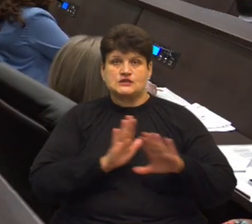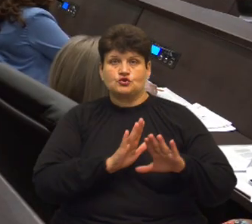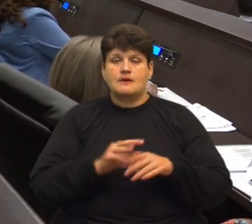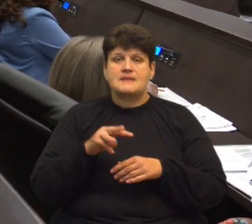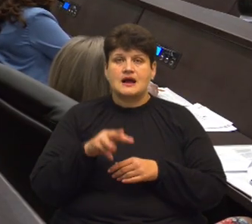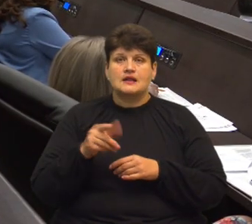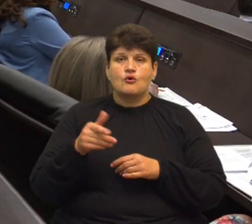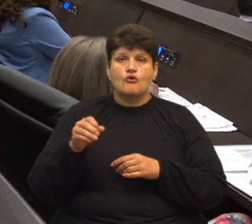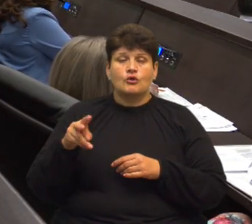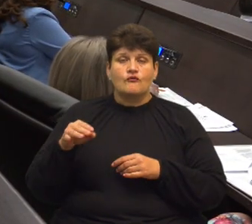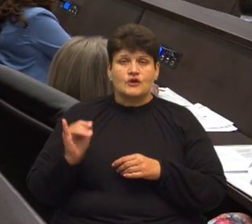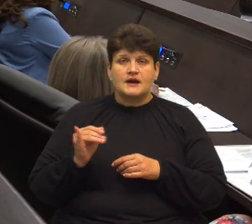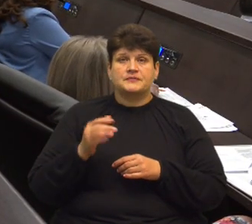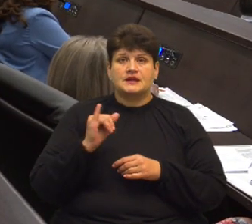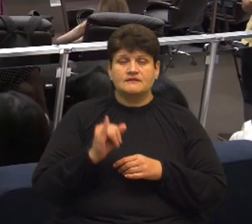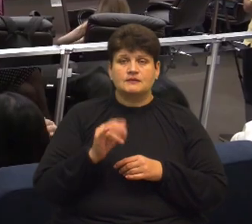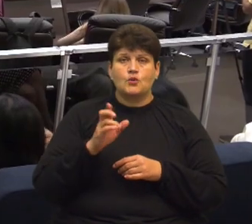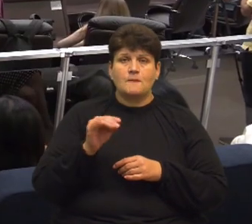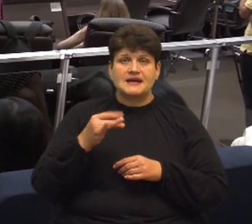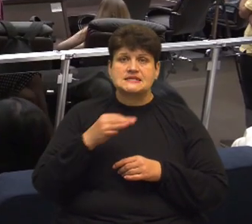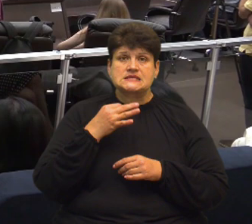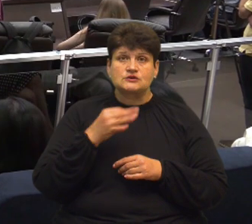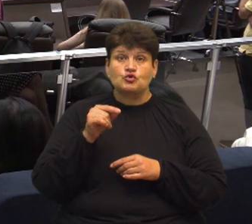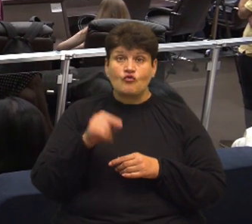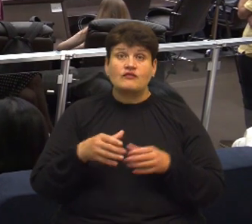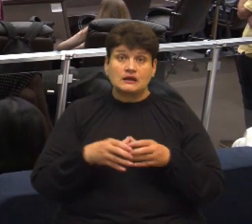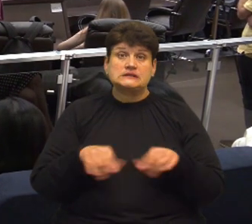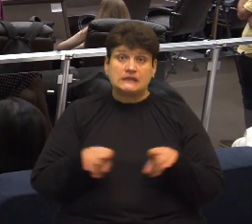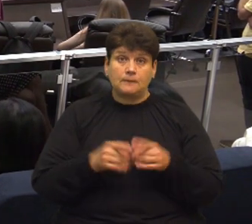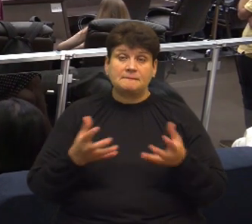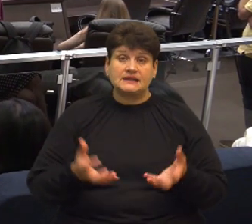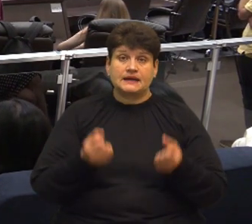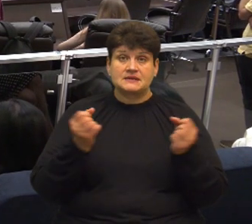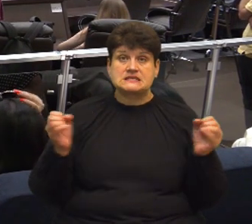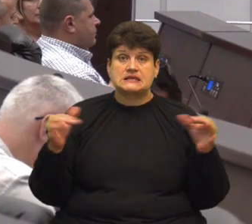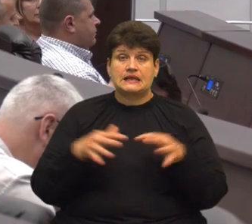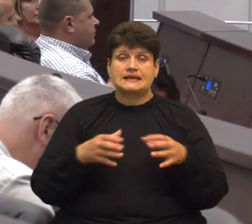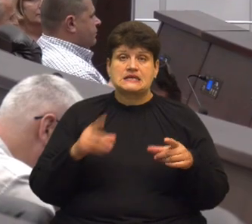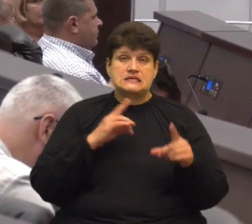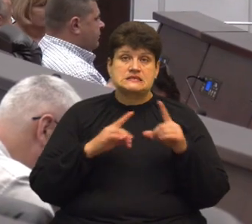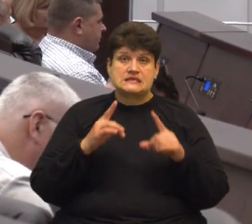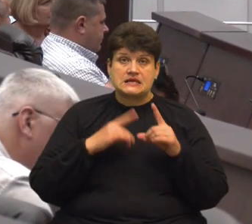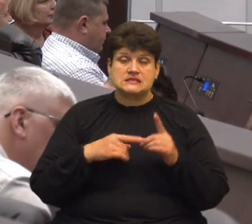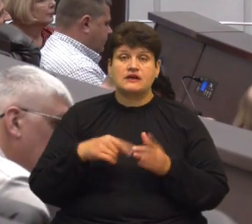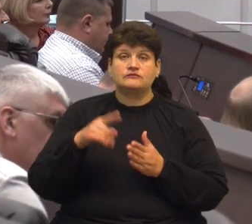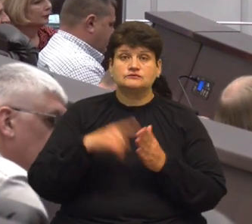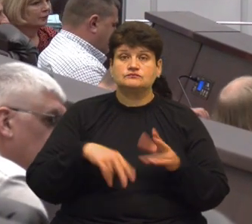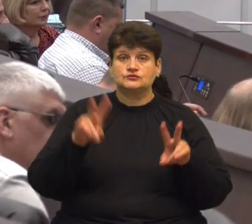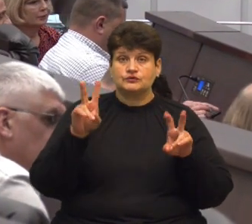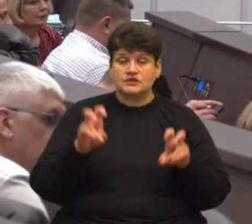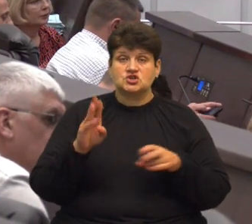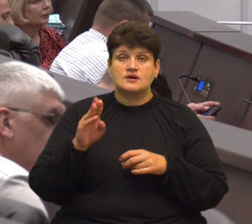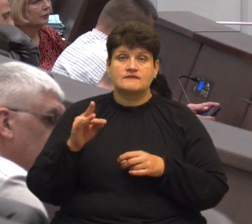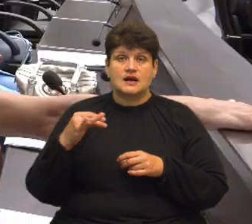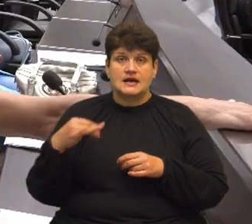фракції «За майбутнє» Олег Боберський сказав, що його фракція також підтримує скликання сесії. Голова фракції «Довіри» Віталій Шафранський та голова фракції